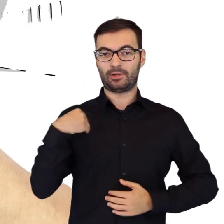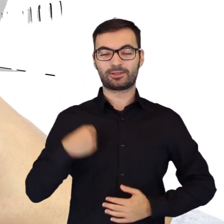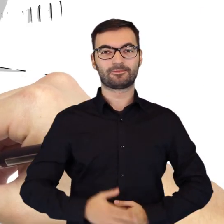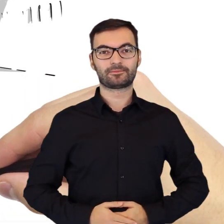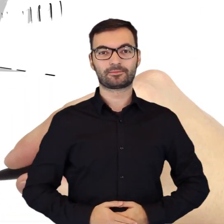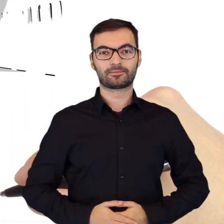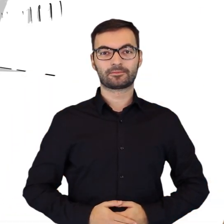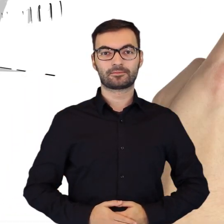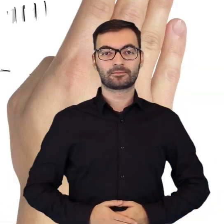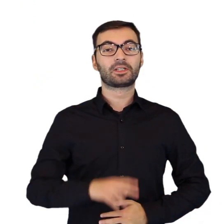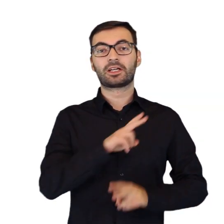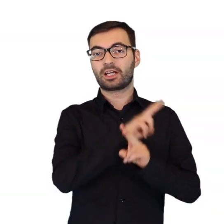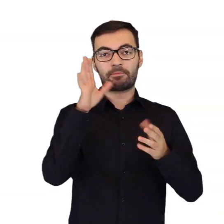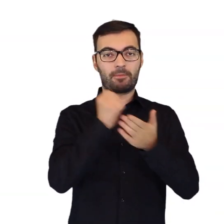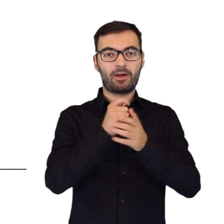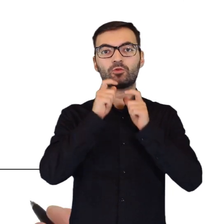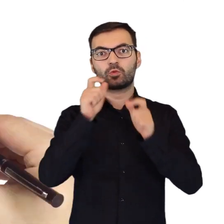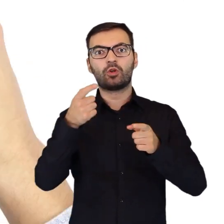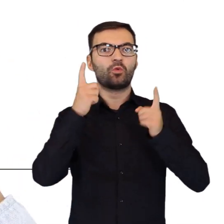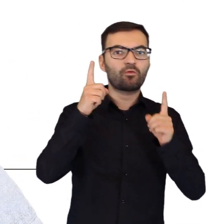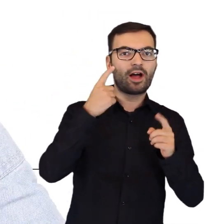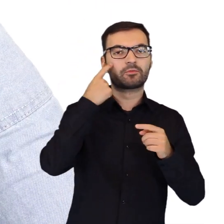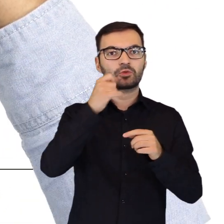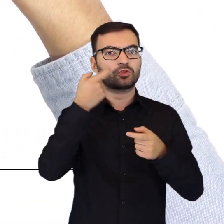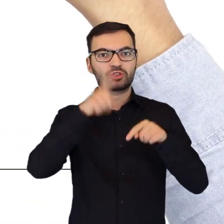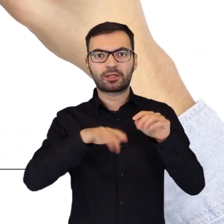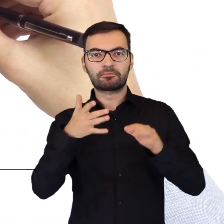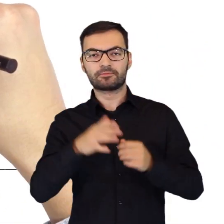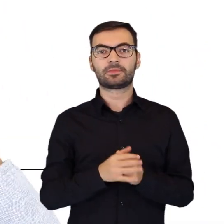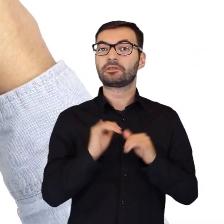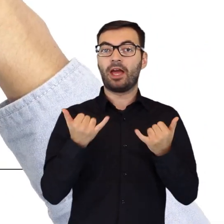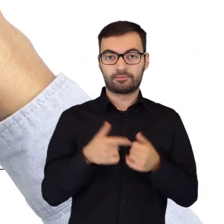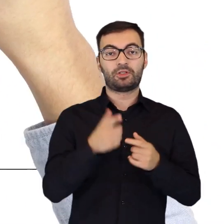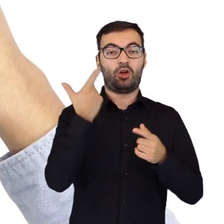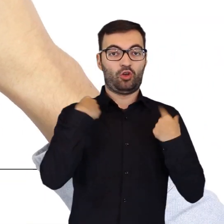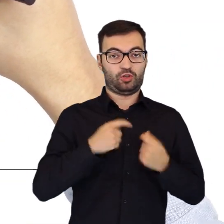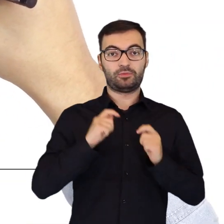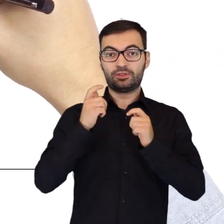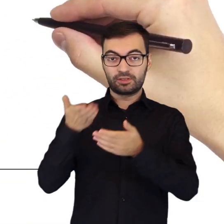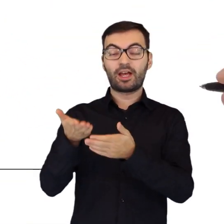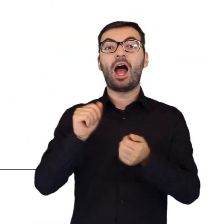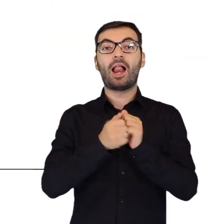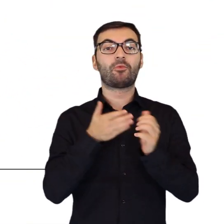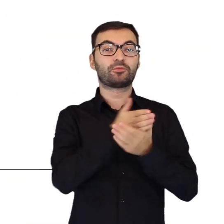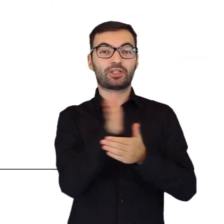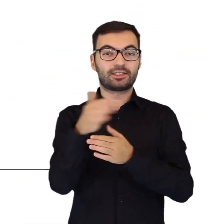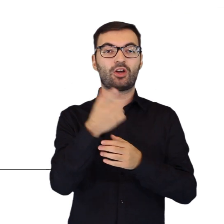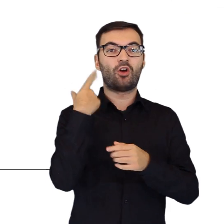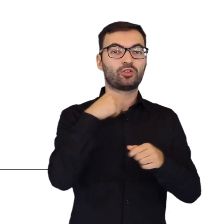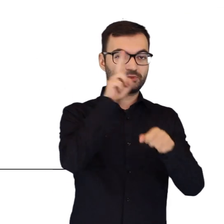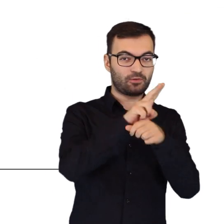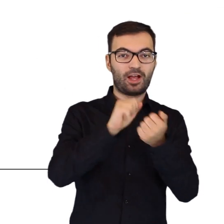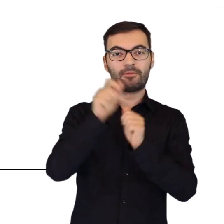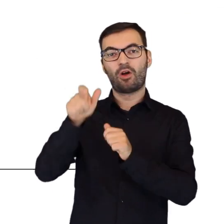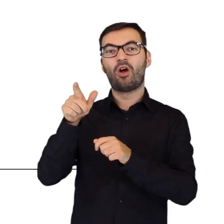Prezydenta Rzeczypospolitej Polskiej. Każdy może zgłaszać nieprawidłowości dotyczące wyborów. Robi to osobiście lub przez mężów